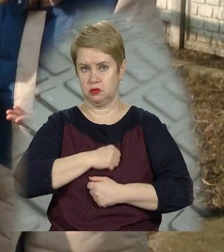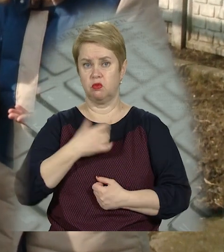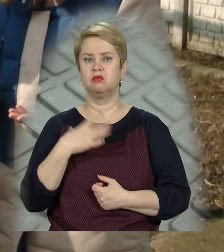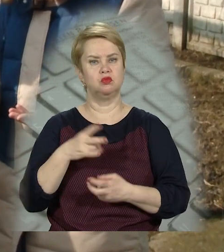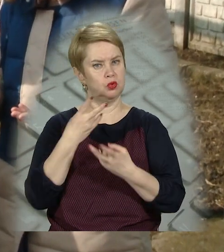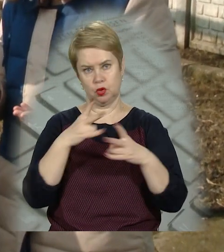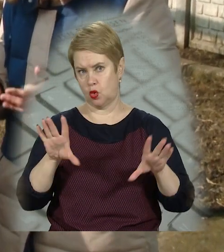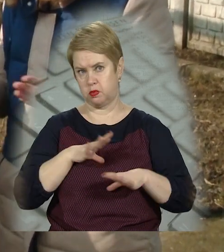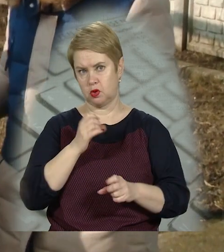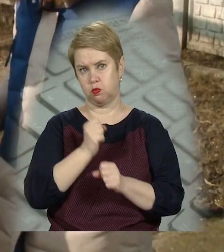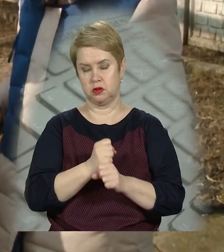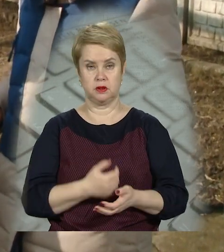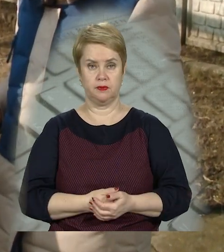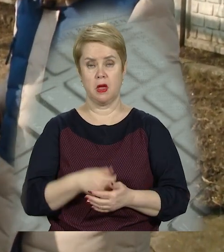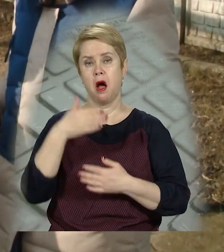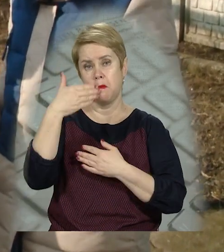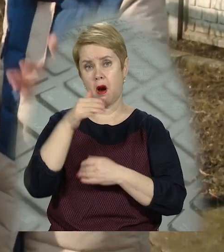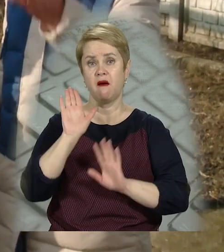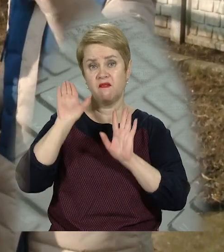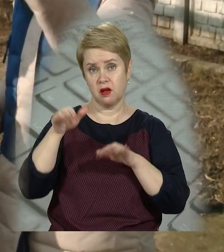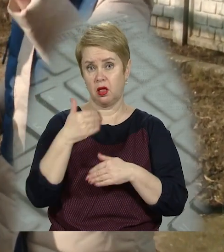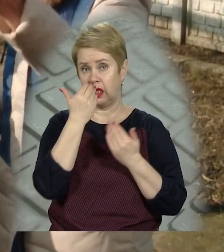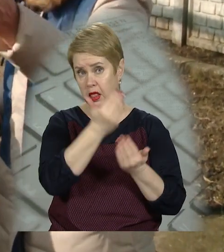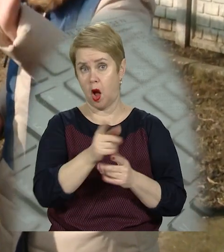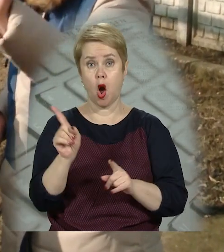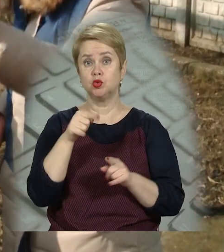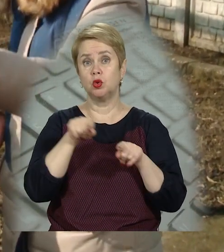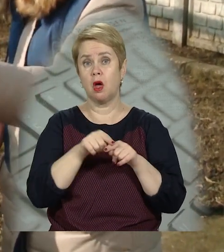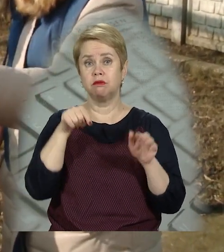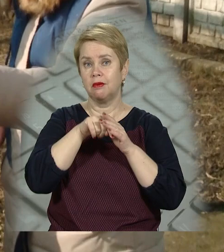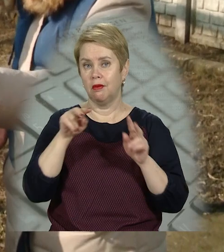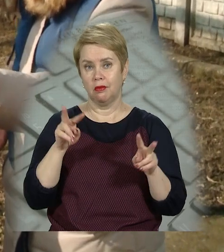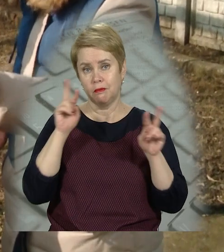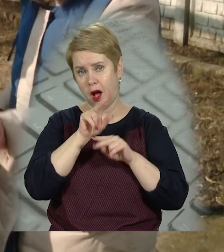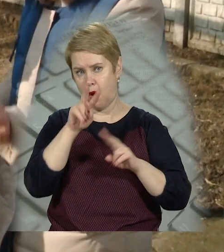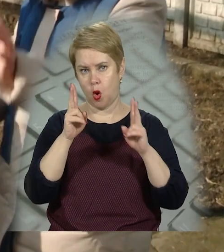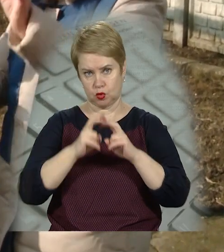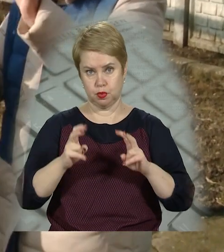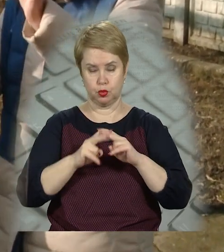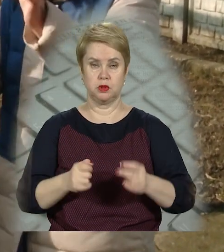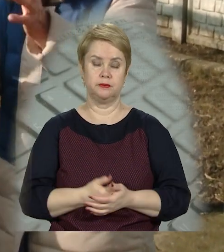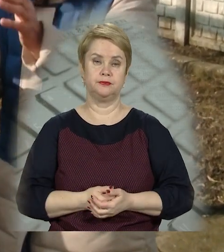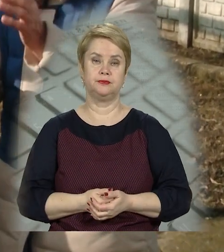що, не потрібно було цього робити. Прапор нехай буде їхнім, а що там в них не так, вони розберуться.